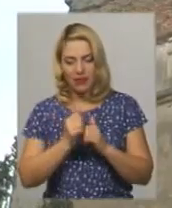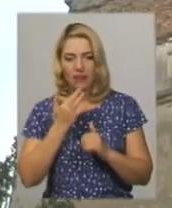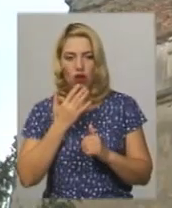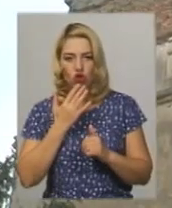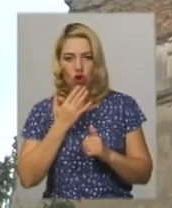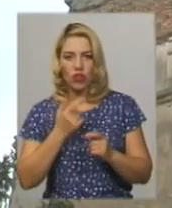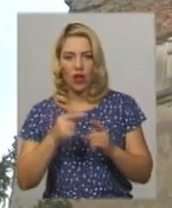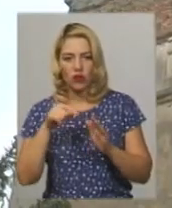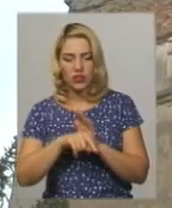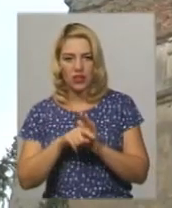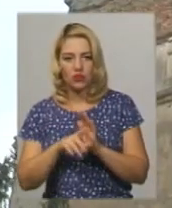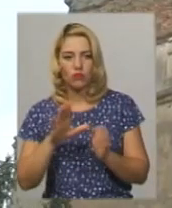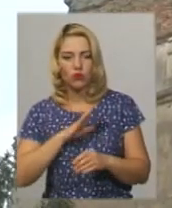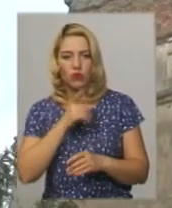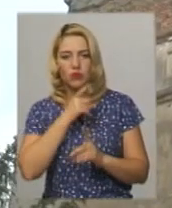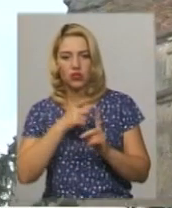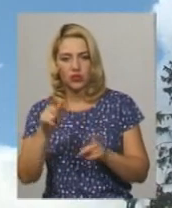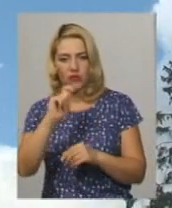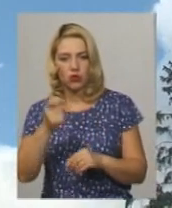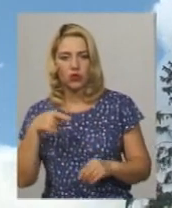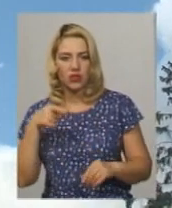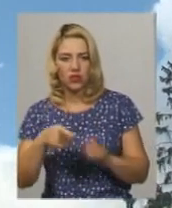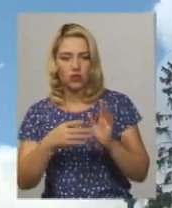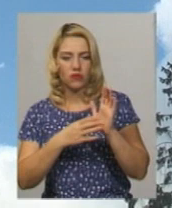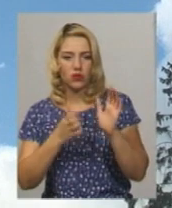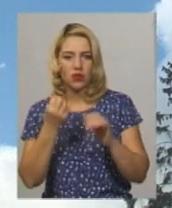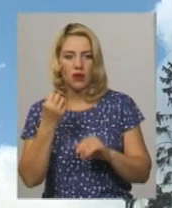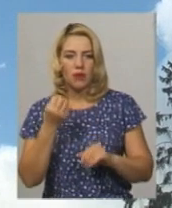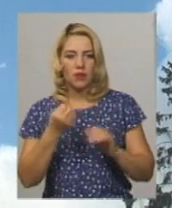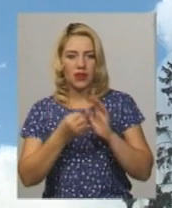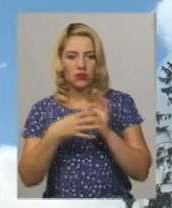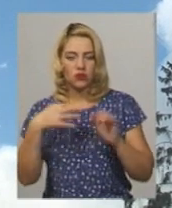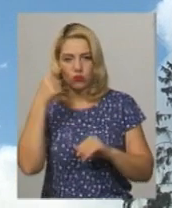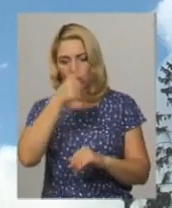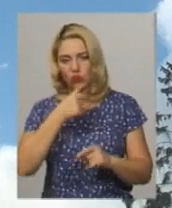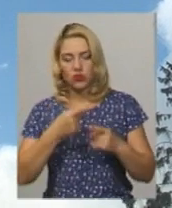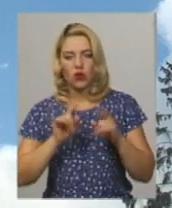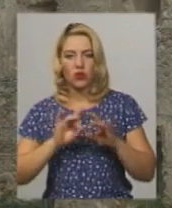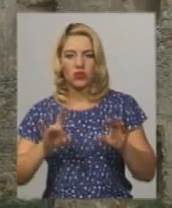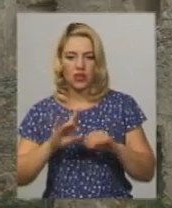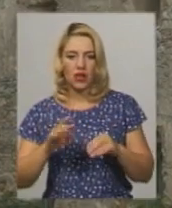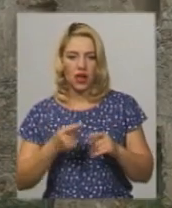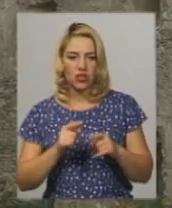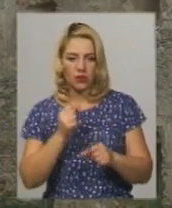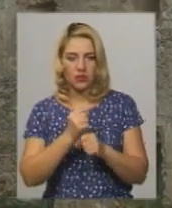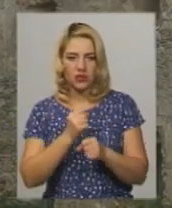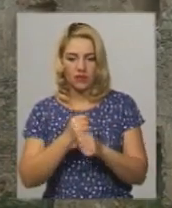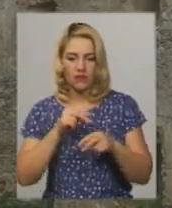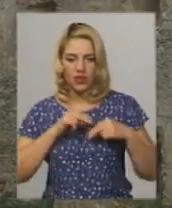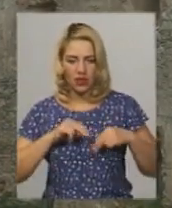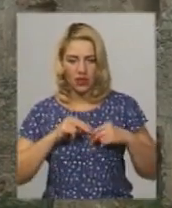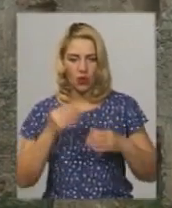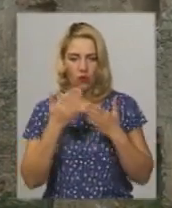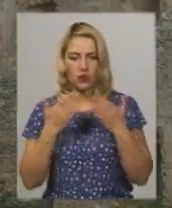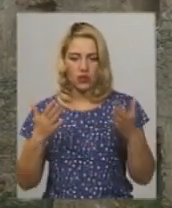зазнала під час Першої світової війни у 1919 році. Каже науковий співробітник місцевого музею Олена Журавльова. Після того